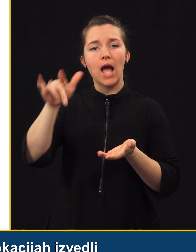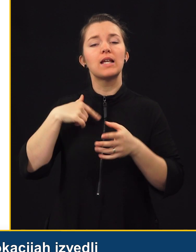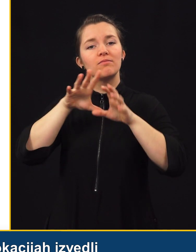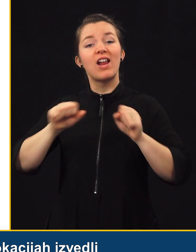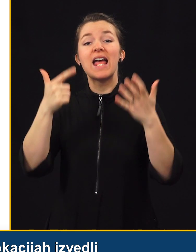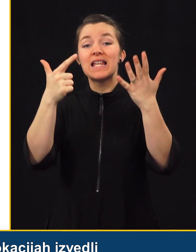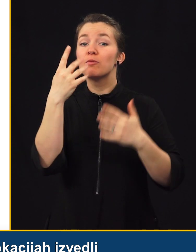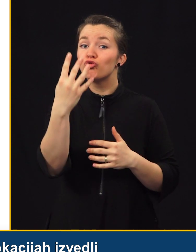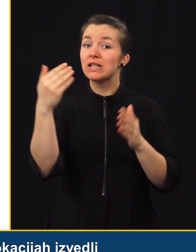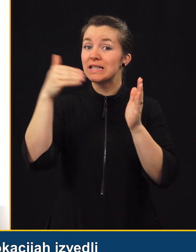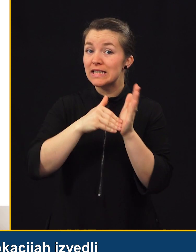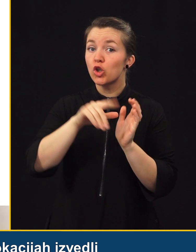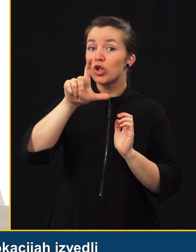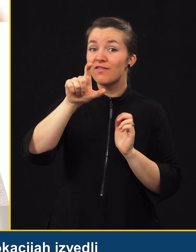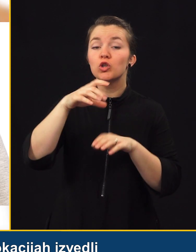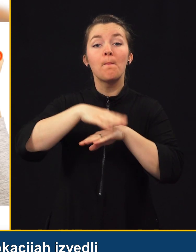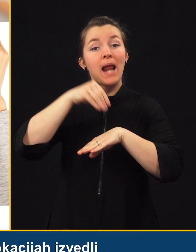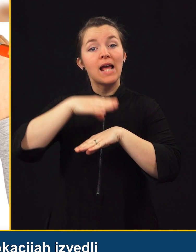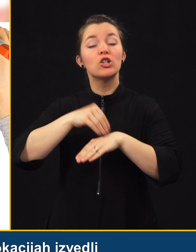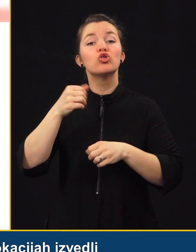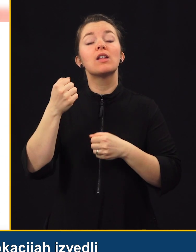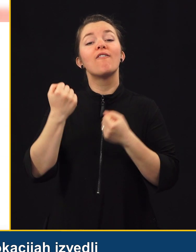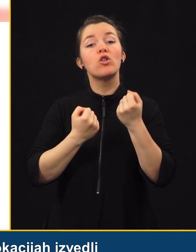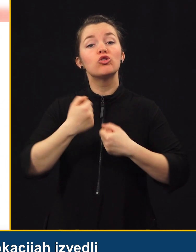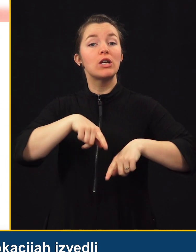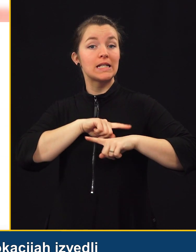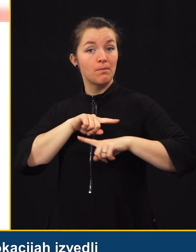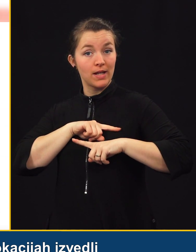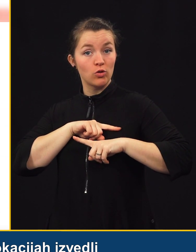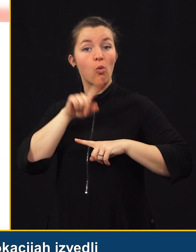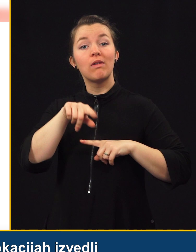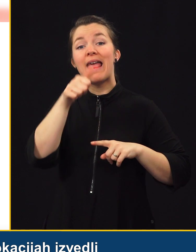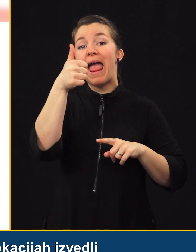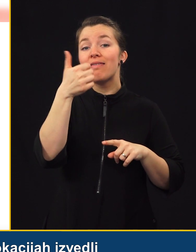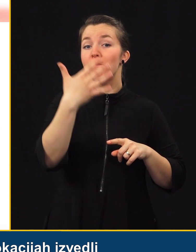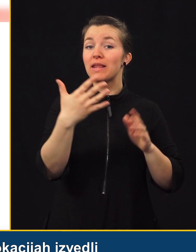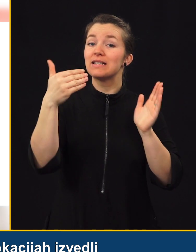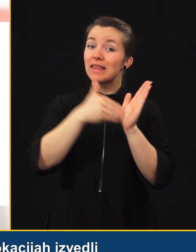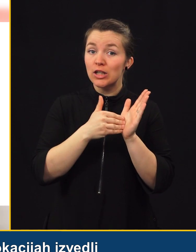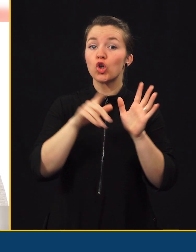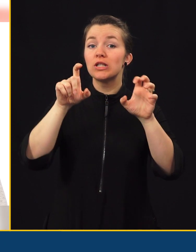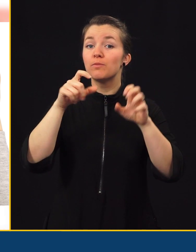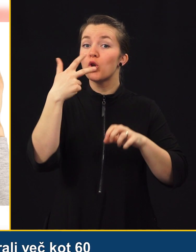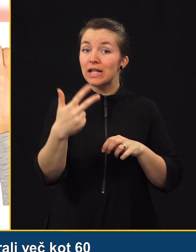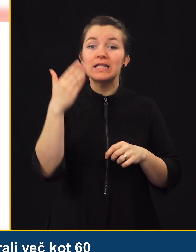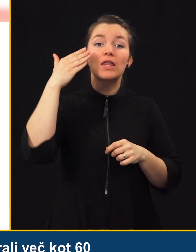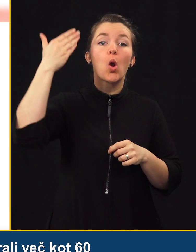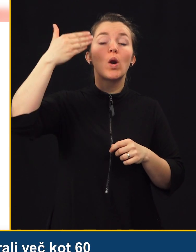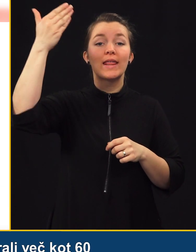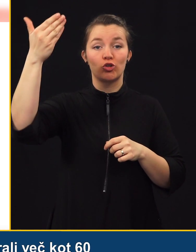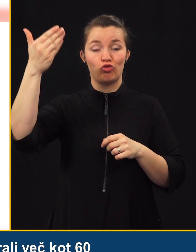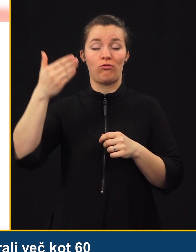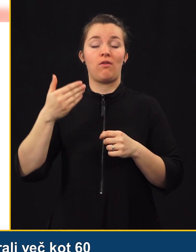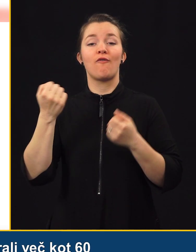47.200 praktičnih vozničkih izpitov in 51.730 teoretičnih vozničkih